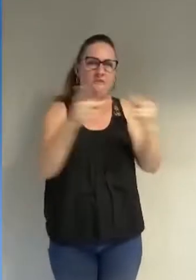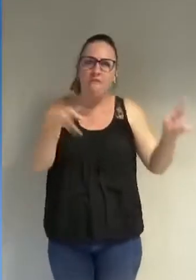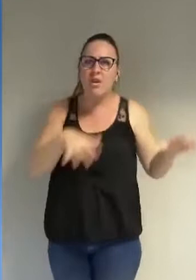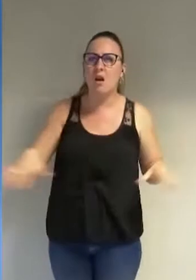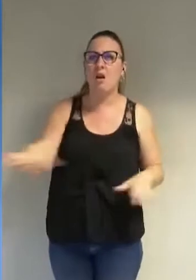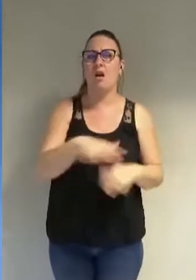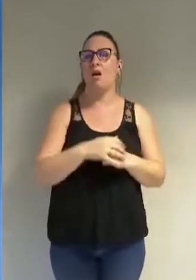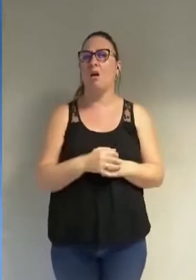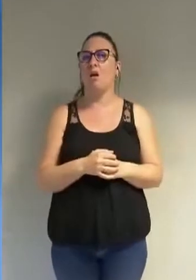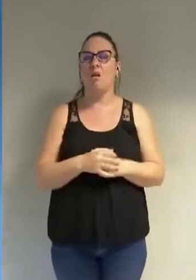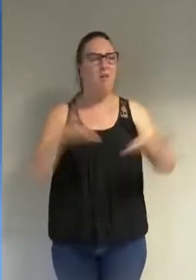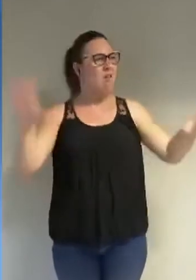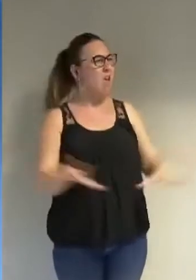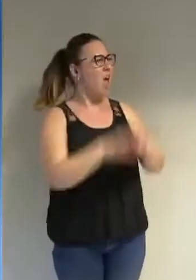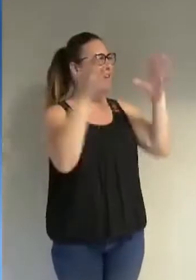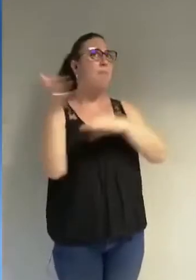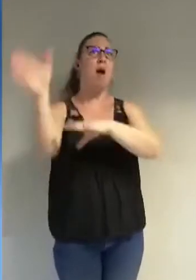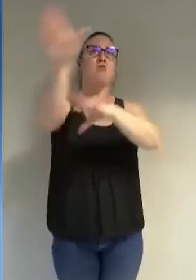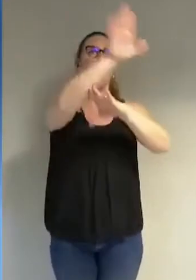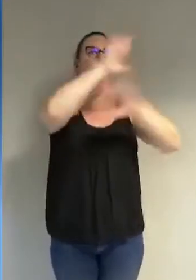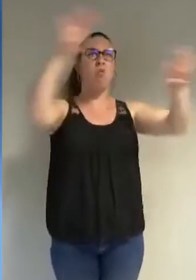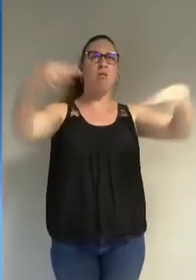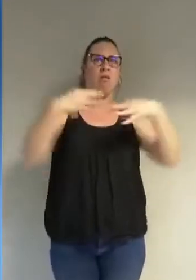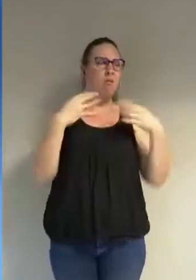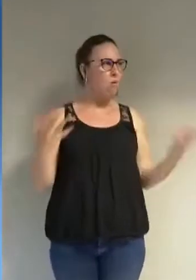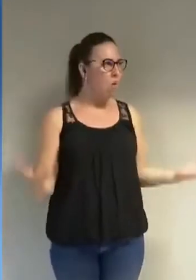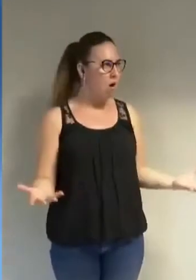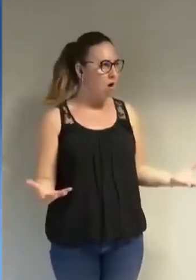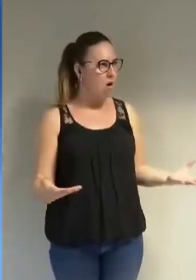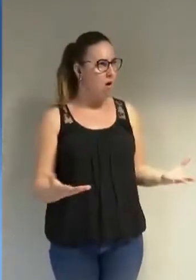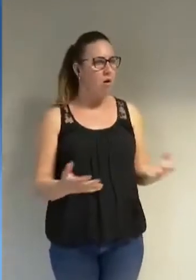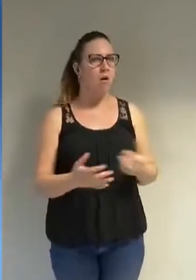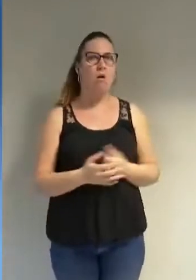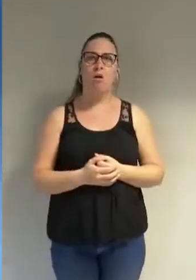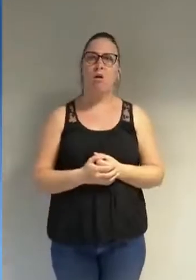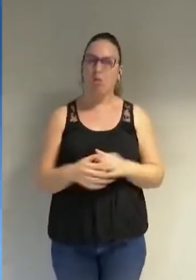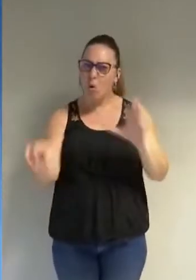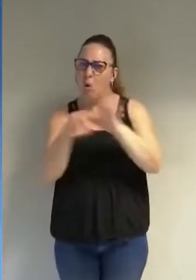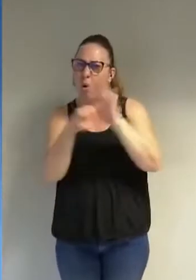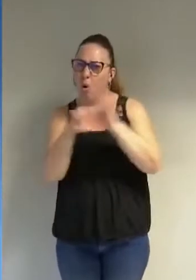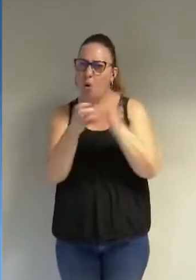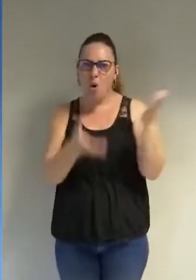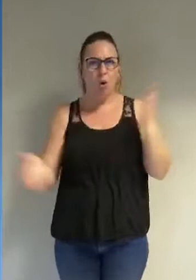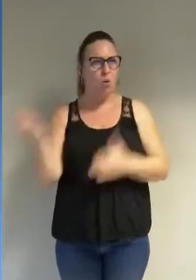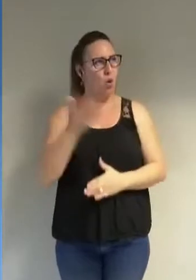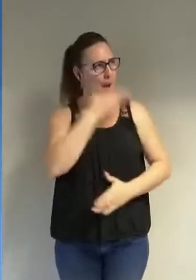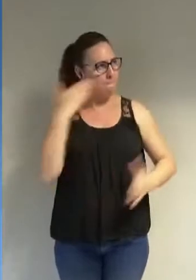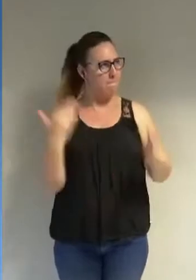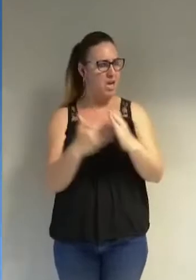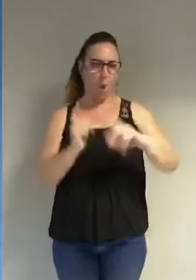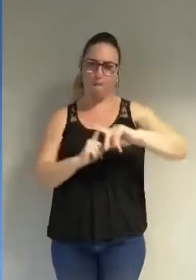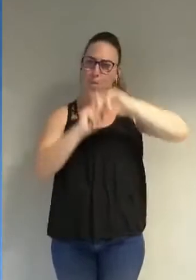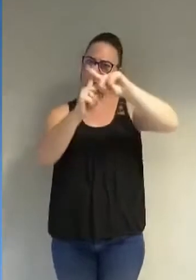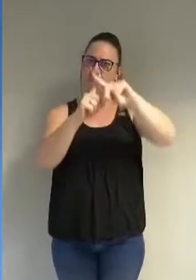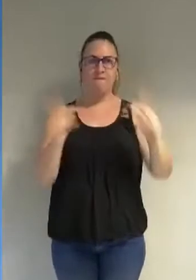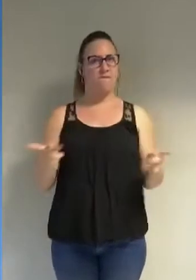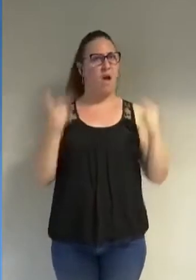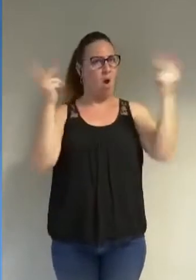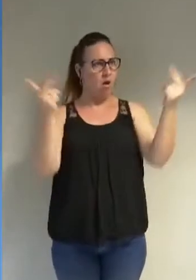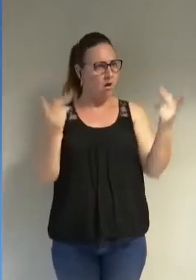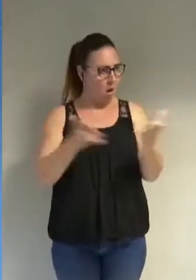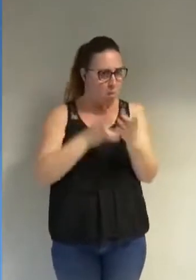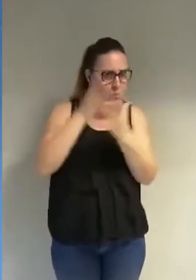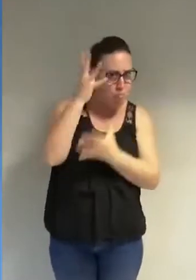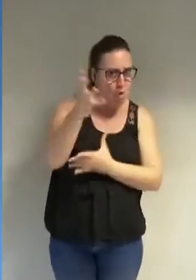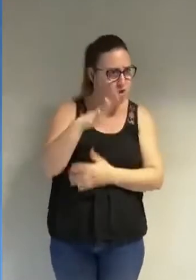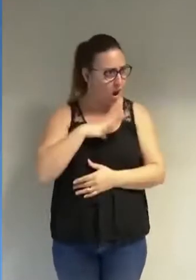quelle image est-ce qu'on renvoie est-ce que Grenoble ne vaut pas mieux que ça vous avez des projets vous avez